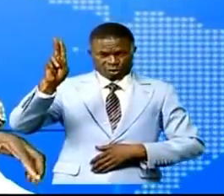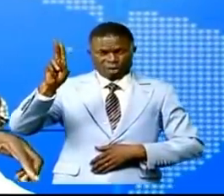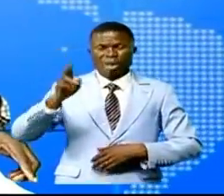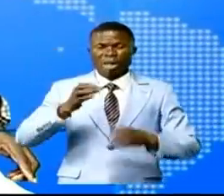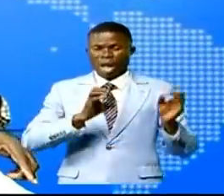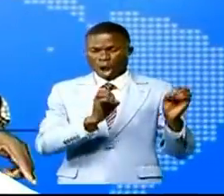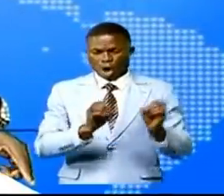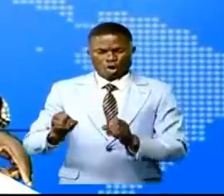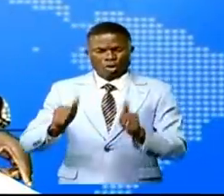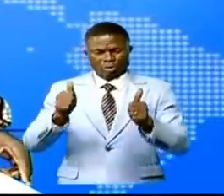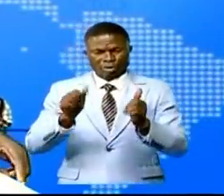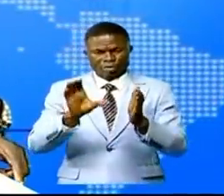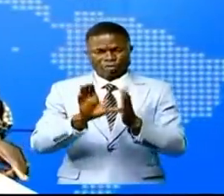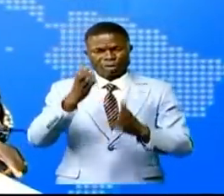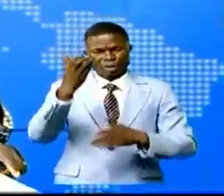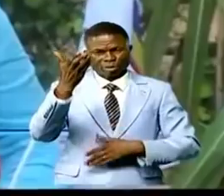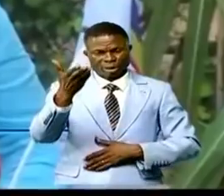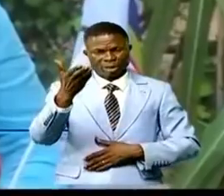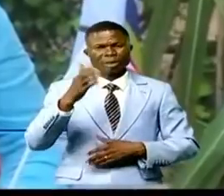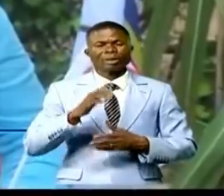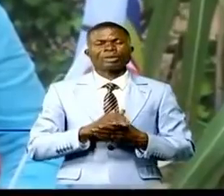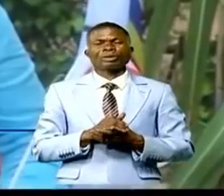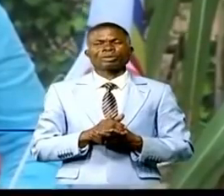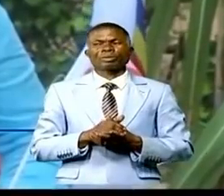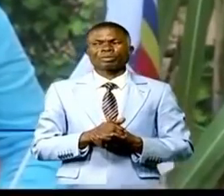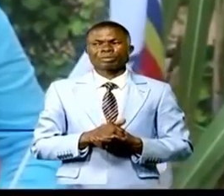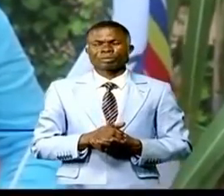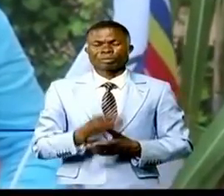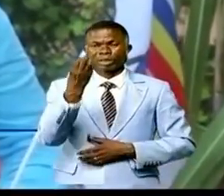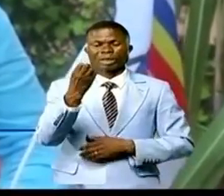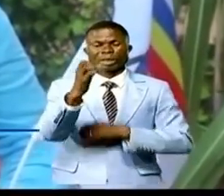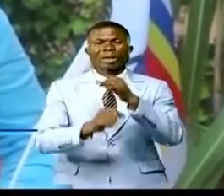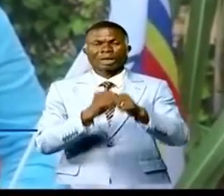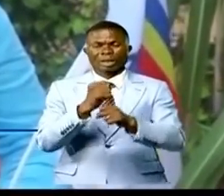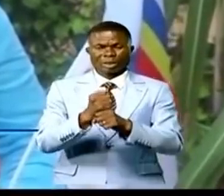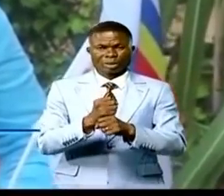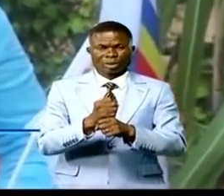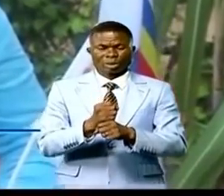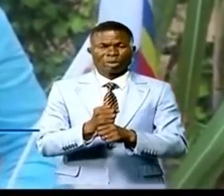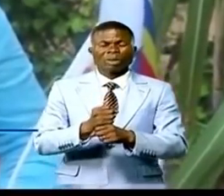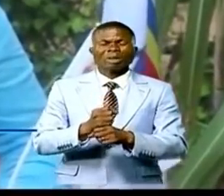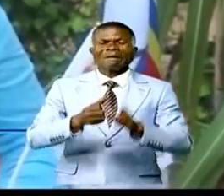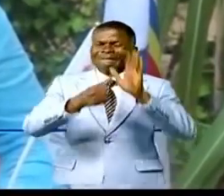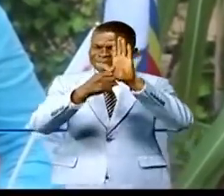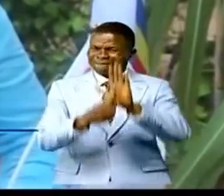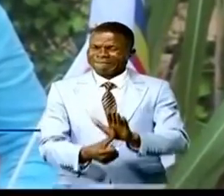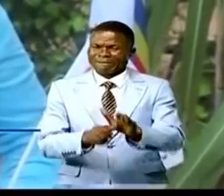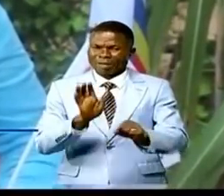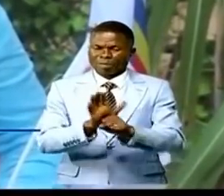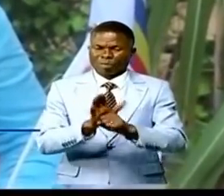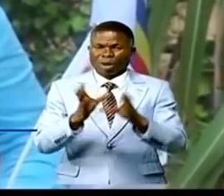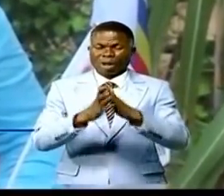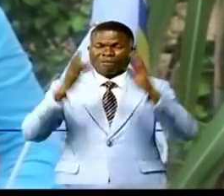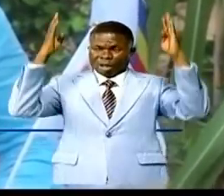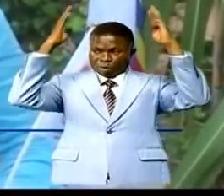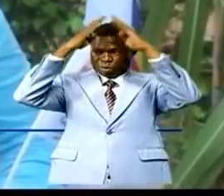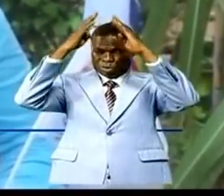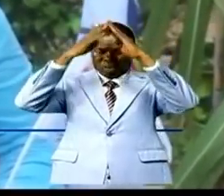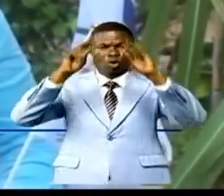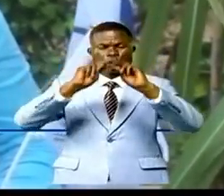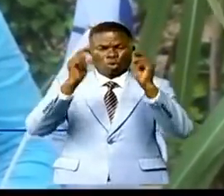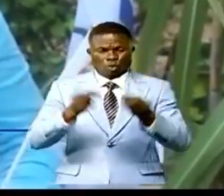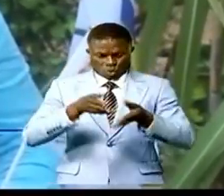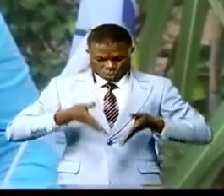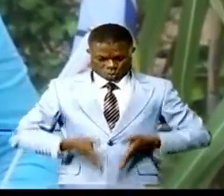cette fête d'anniversaire. Images et commentaires. Pour jour 40 ans, nous avons vécu la dictature sous Mobutu et le parti né